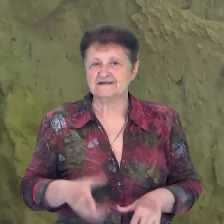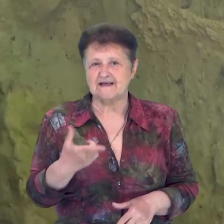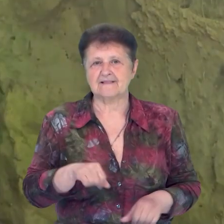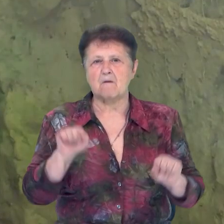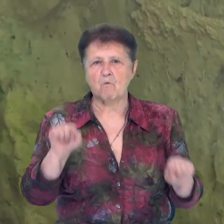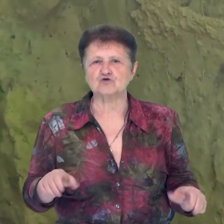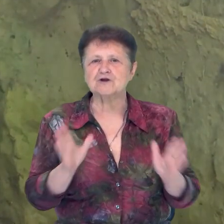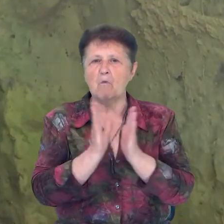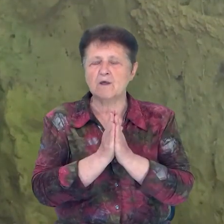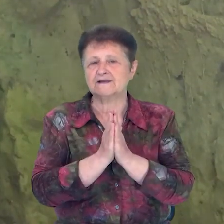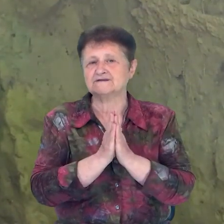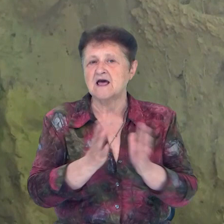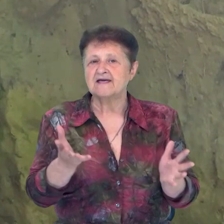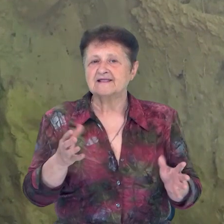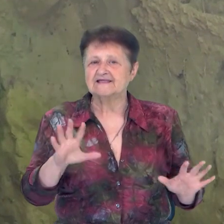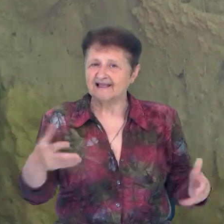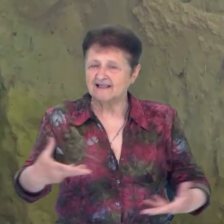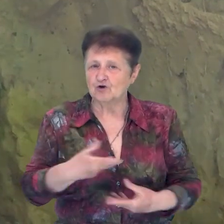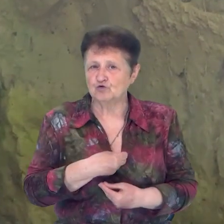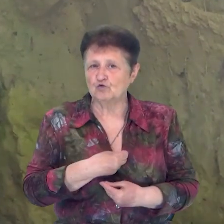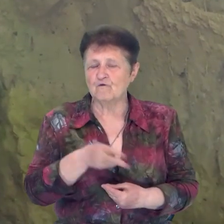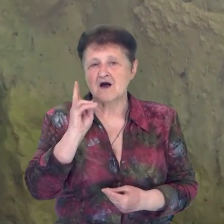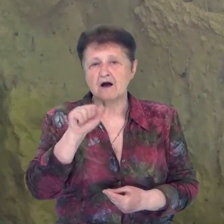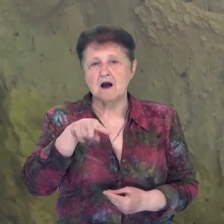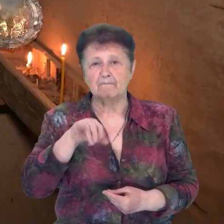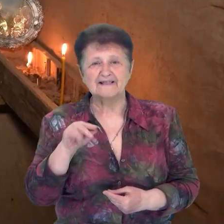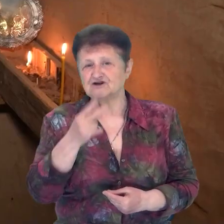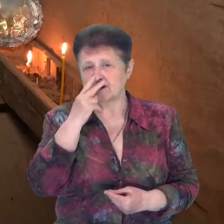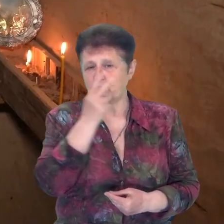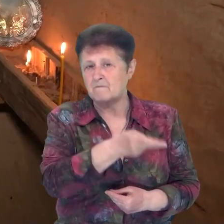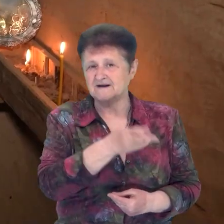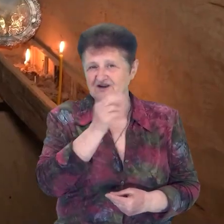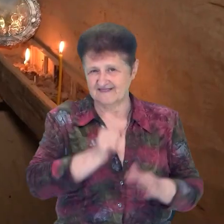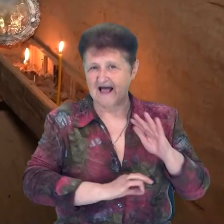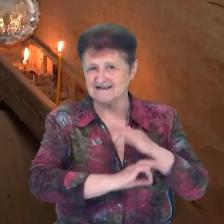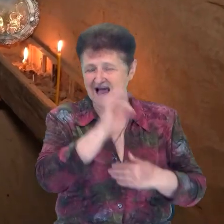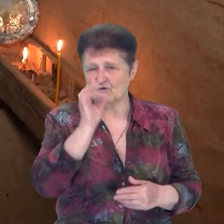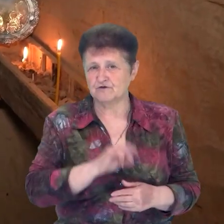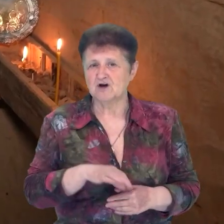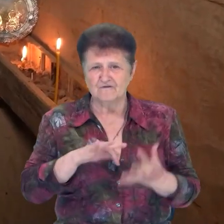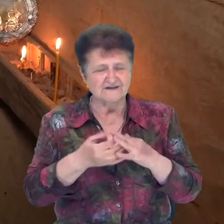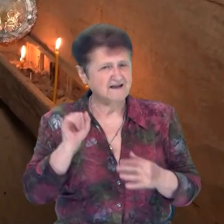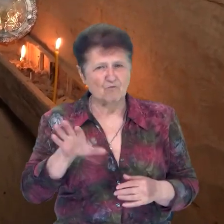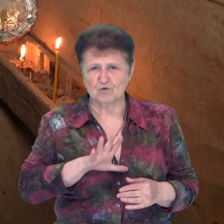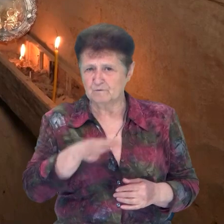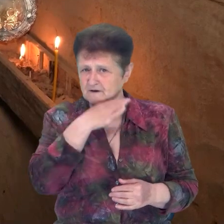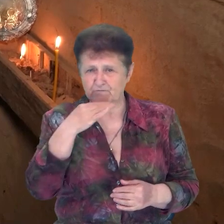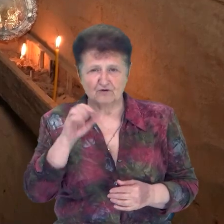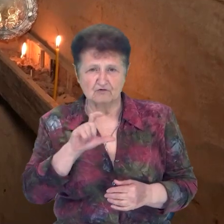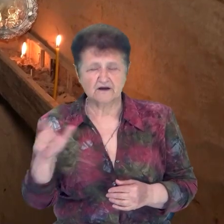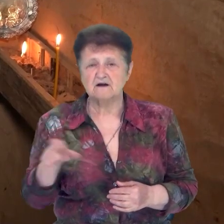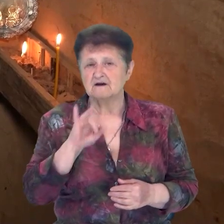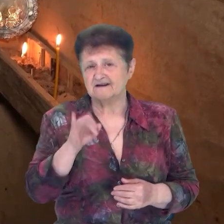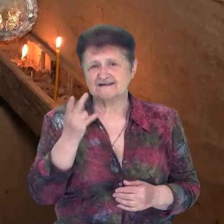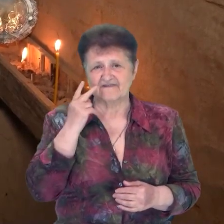молитись. Надихнули В'ячеслава каплички. Побачення на заході України. «І в селі їх може бути навіть десятки. І там